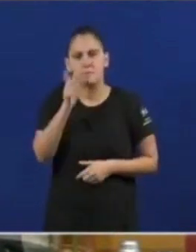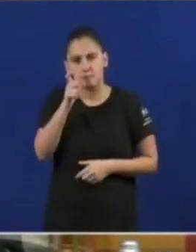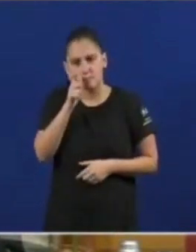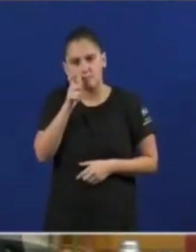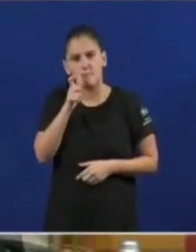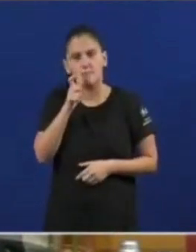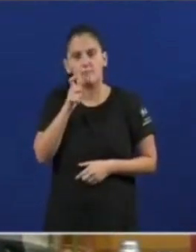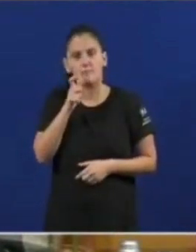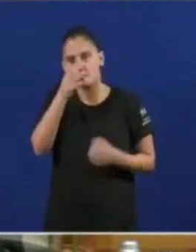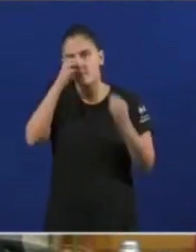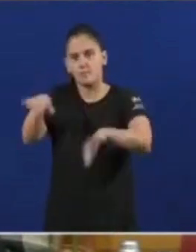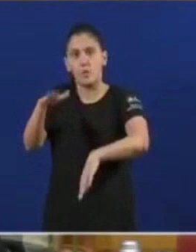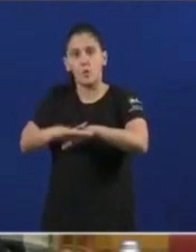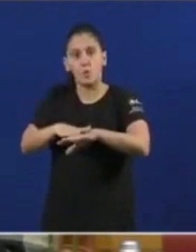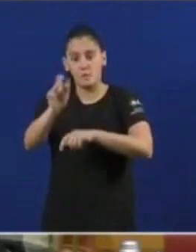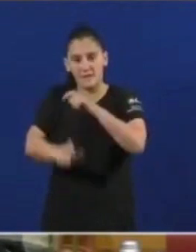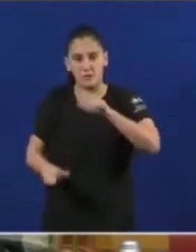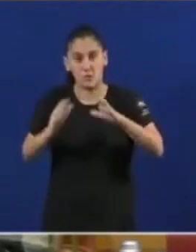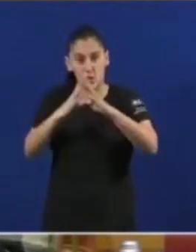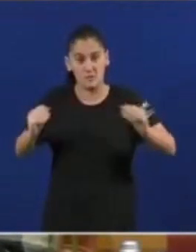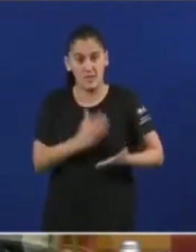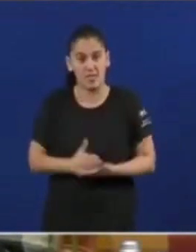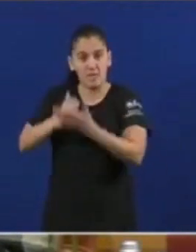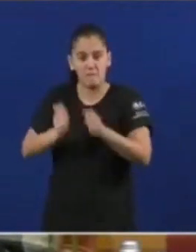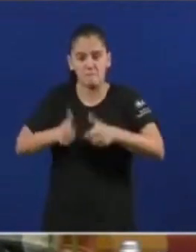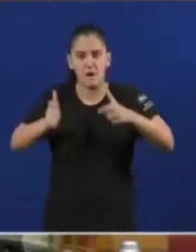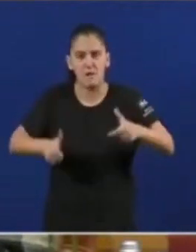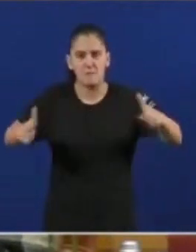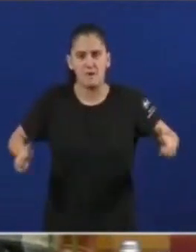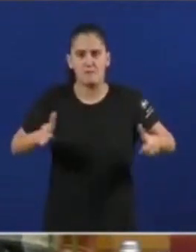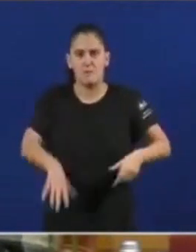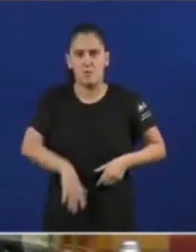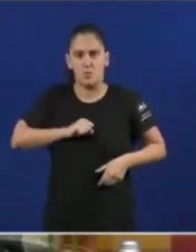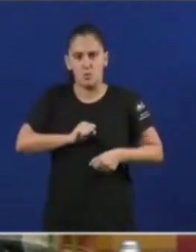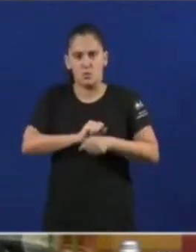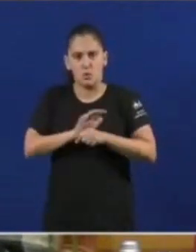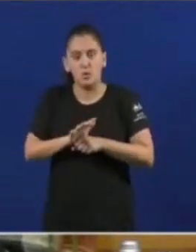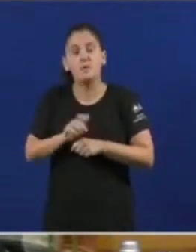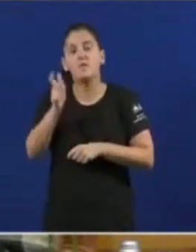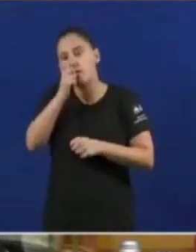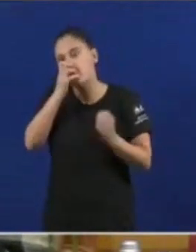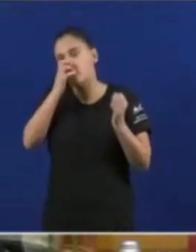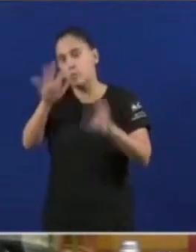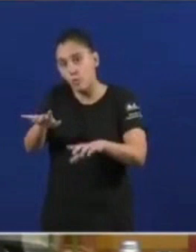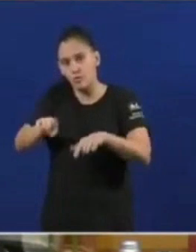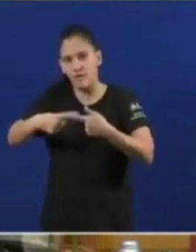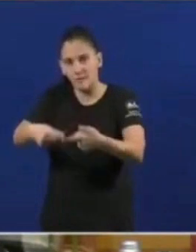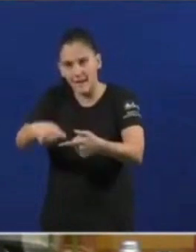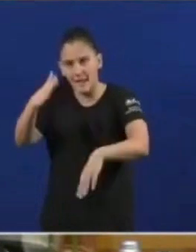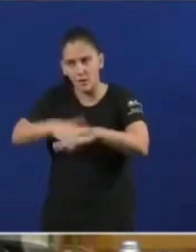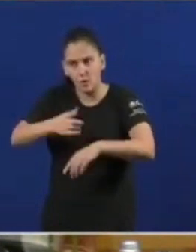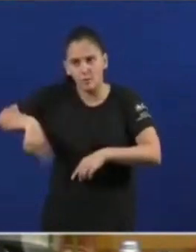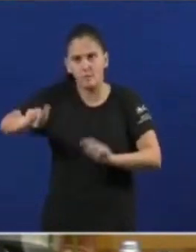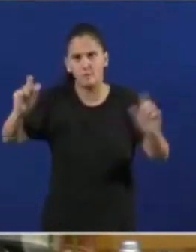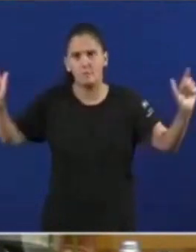responsabiliza aos universitarios do aumento dos casos. Feijó atribúe ás familias o a disminución